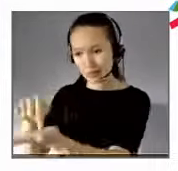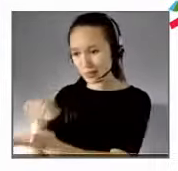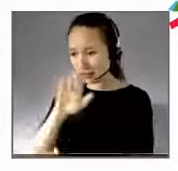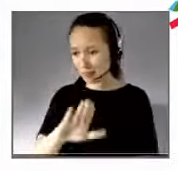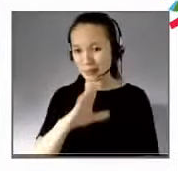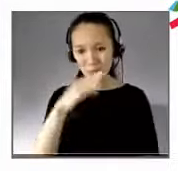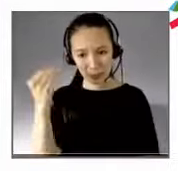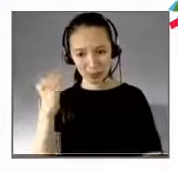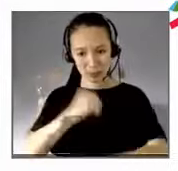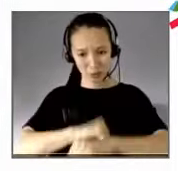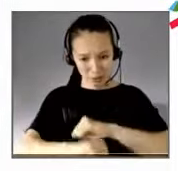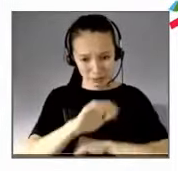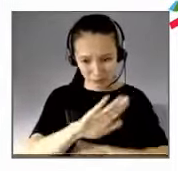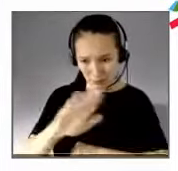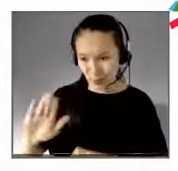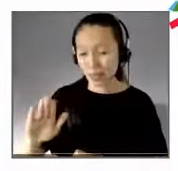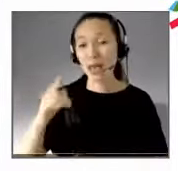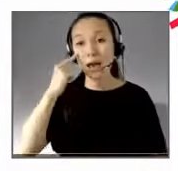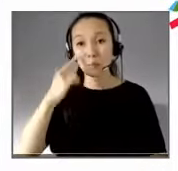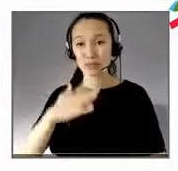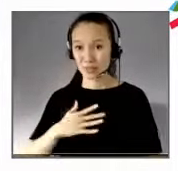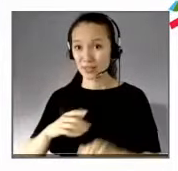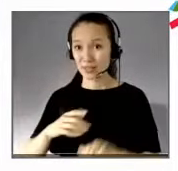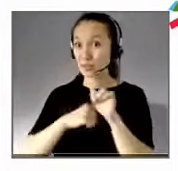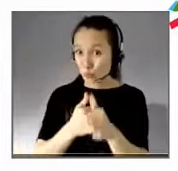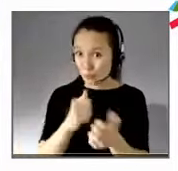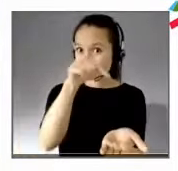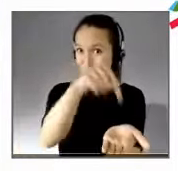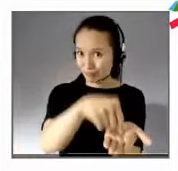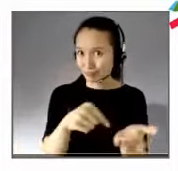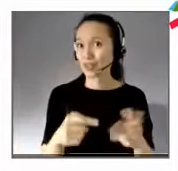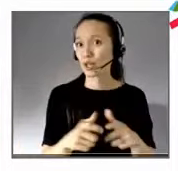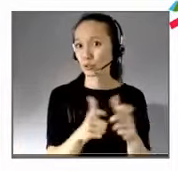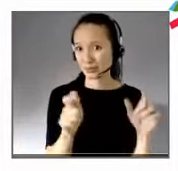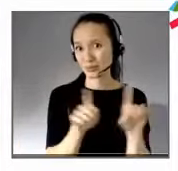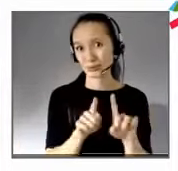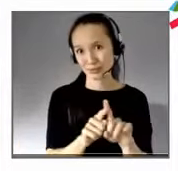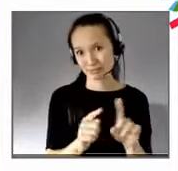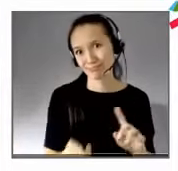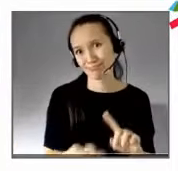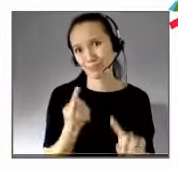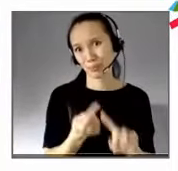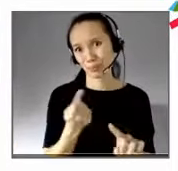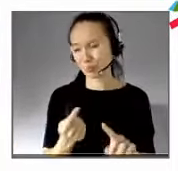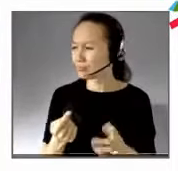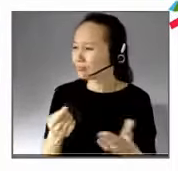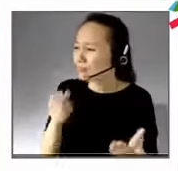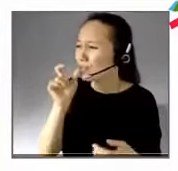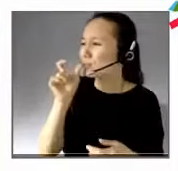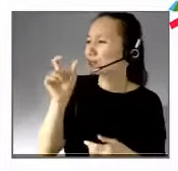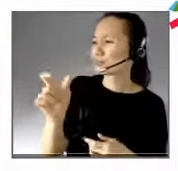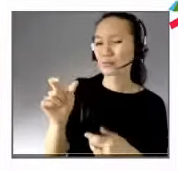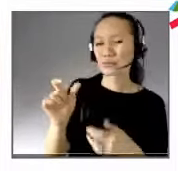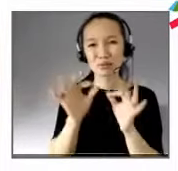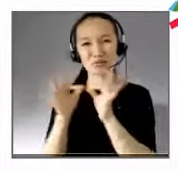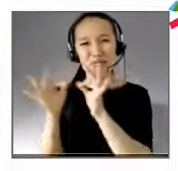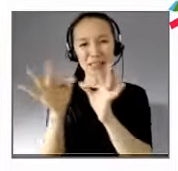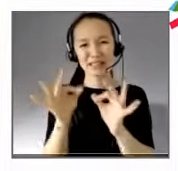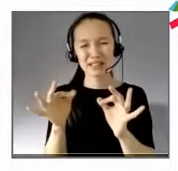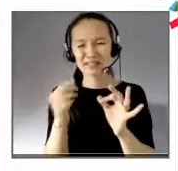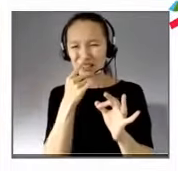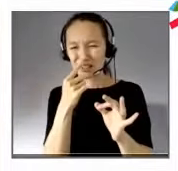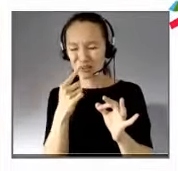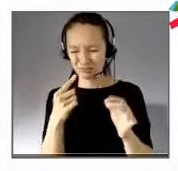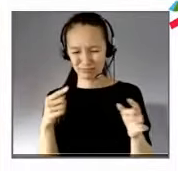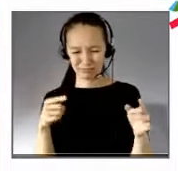à mon avis, dans l'ordre de l'entreprise. Et comment expliquez-vous que ce mot de fraternité, il sonne un petit peu comme étranger, justement, au